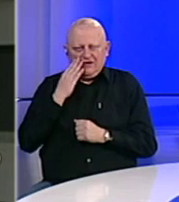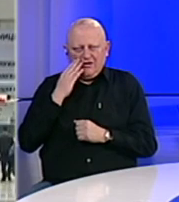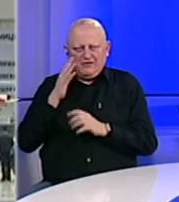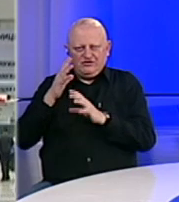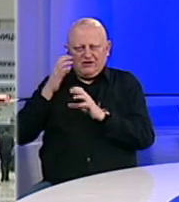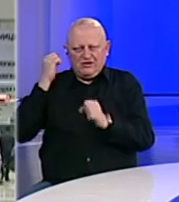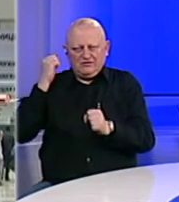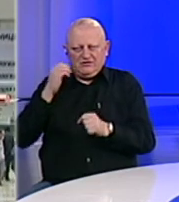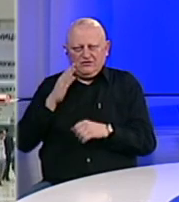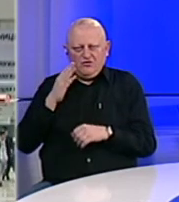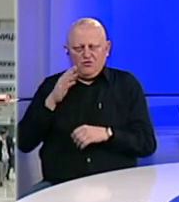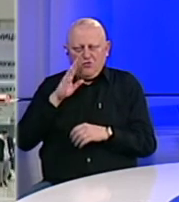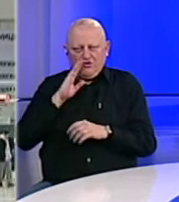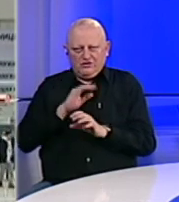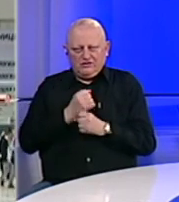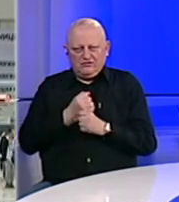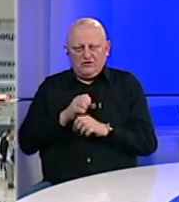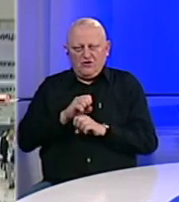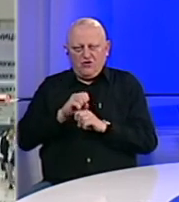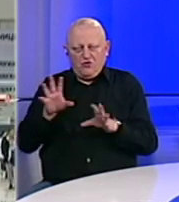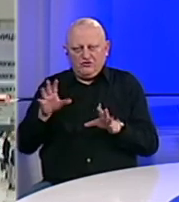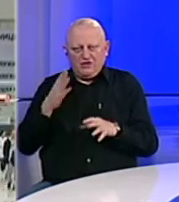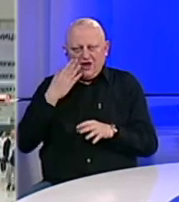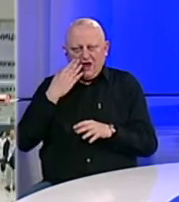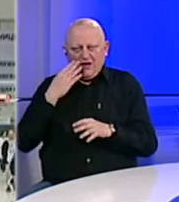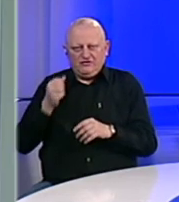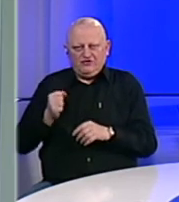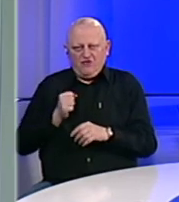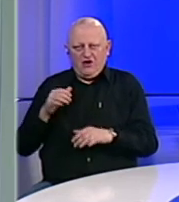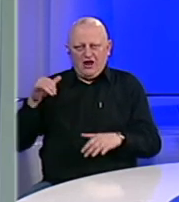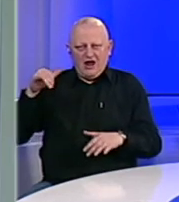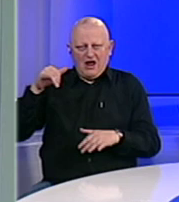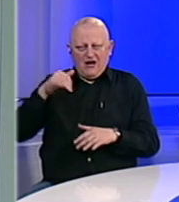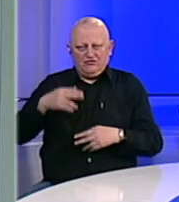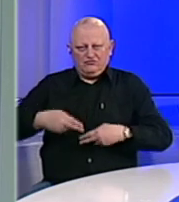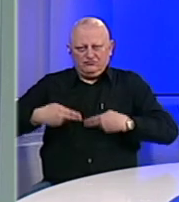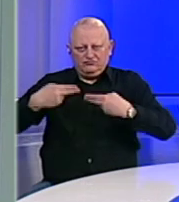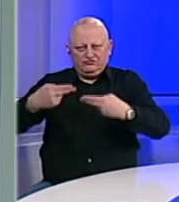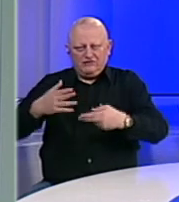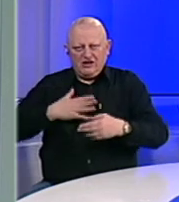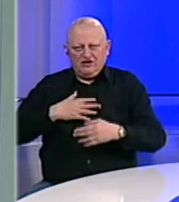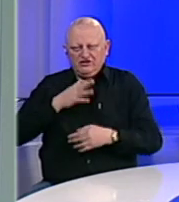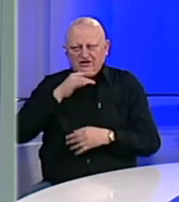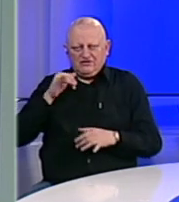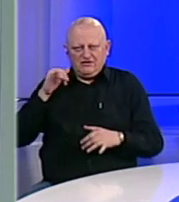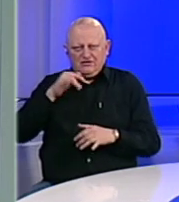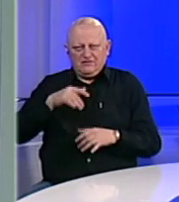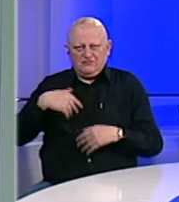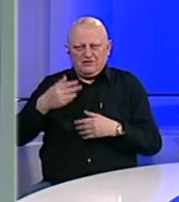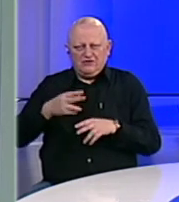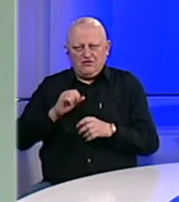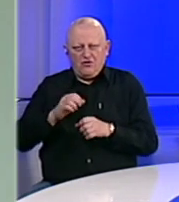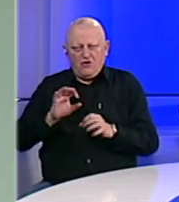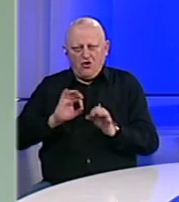ambasada u Bosni i Hercegovini objavila je da je američki vojni avion dostavio na Sarajevski aerodrom sanitetsku